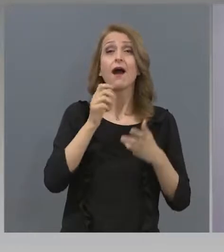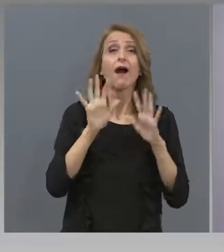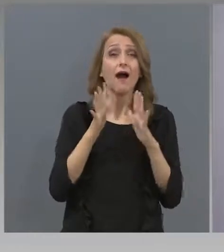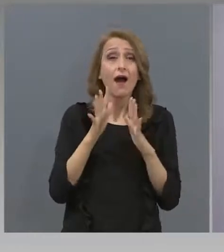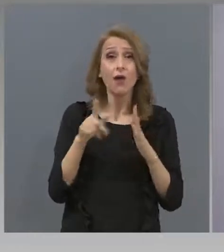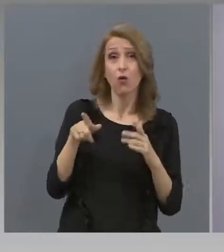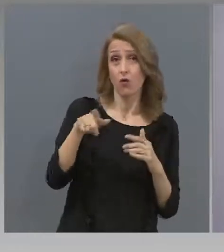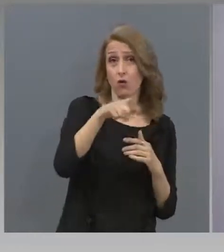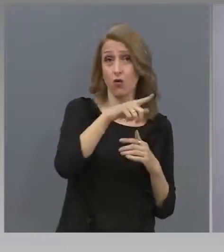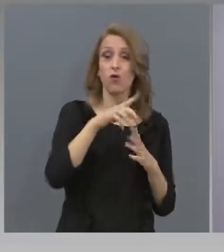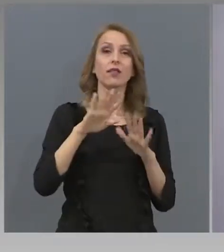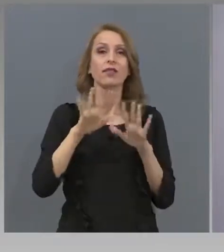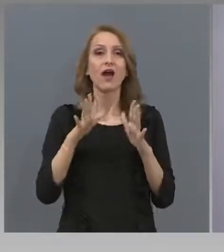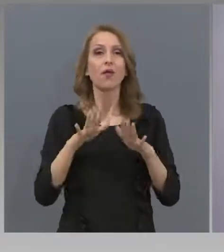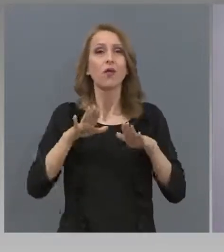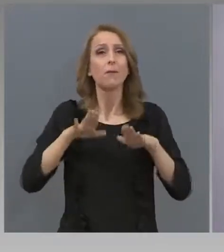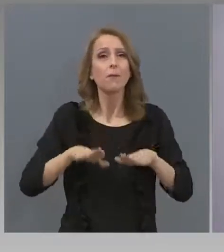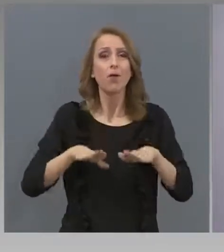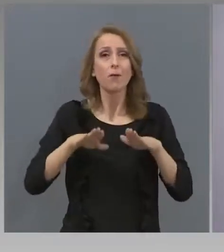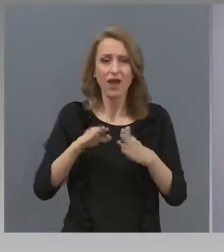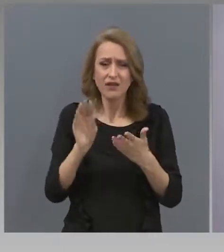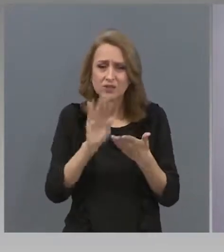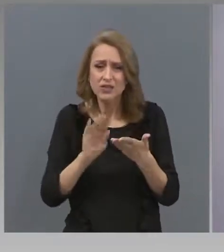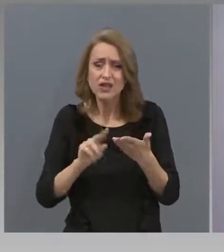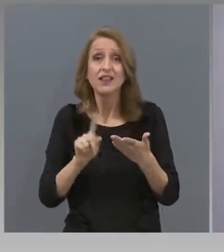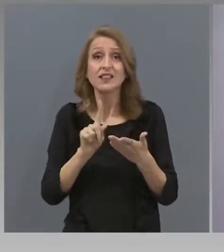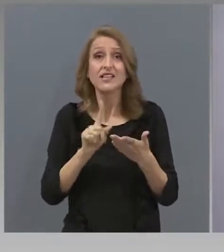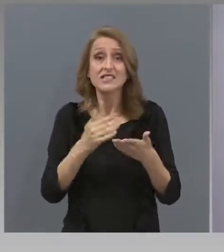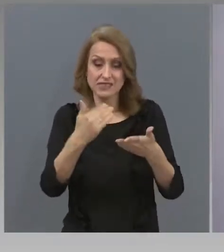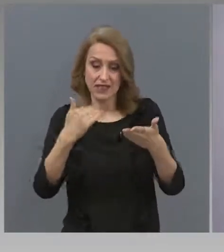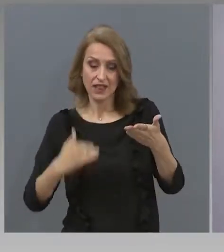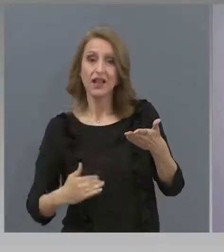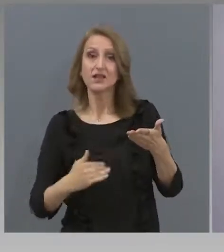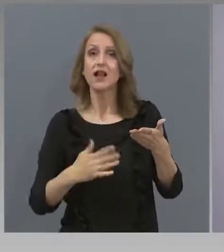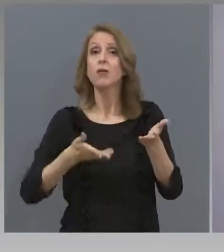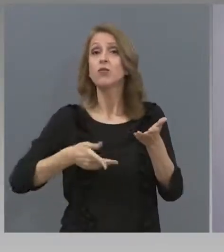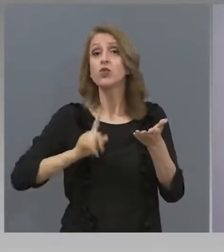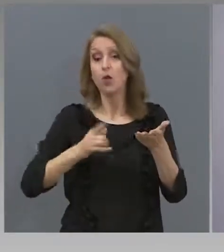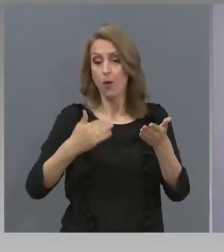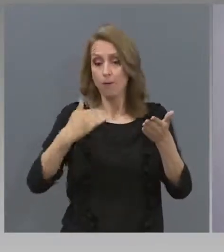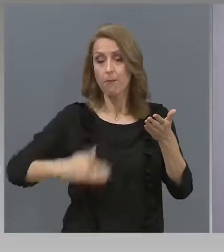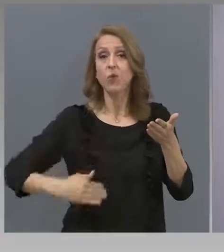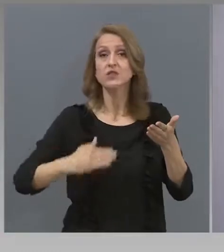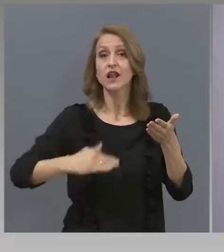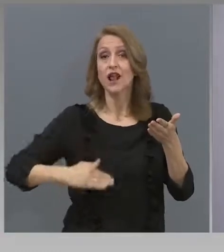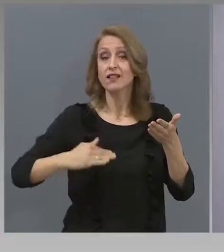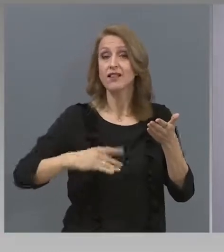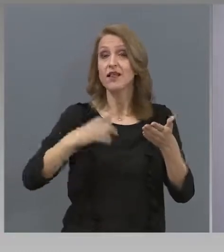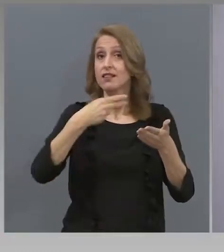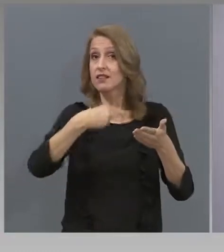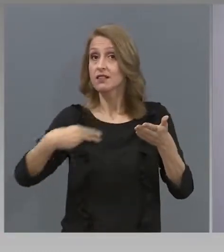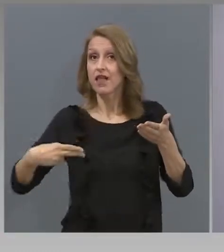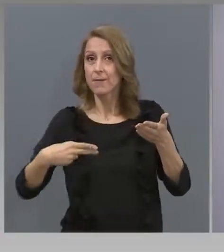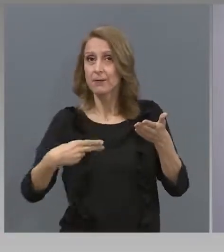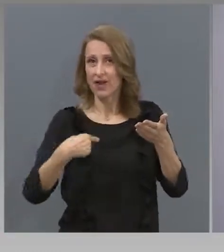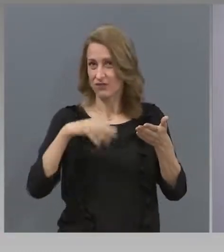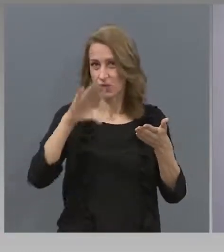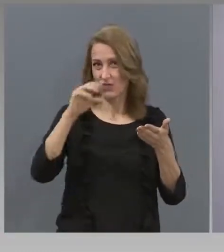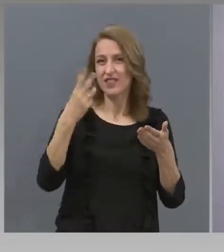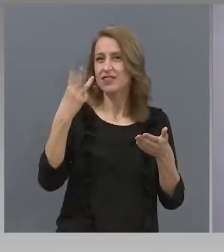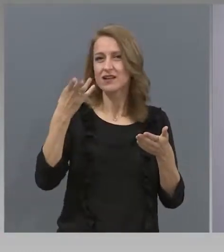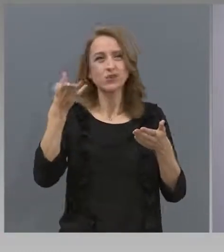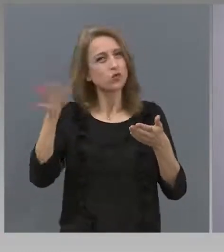момента, движайки с бална скорост, ни са стигнали до последната тема, която е хронологично в програмата, преди тези три, които ви казах, че ще